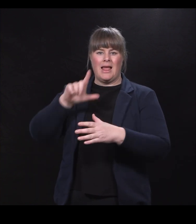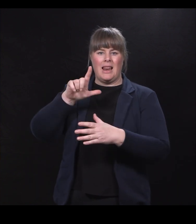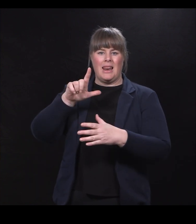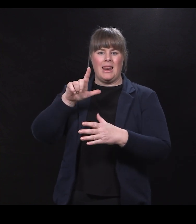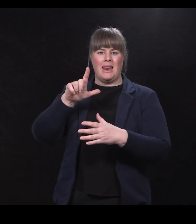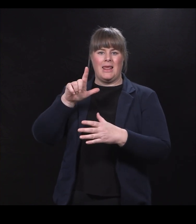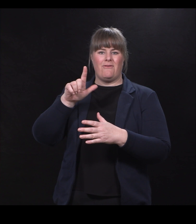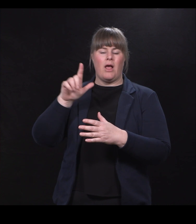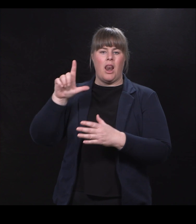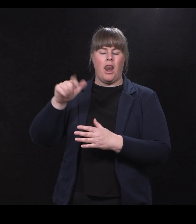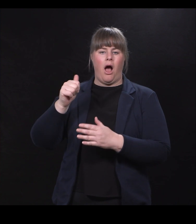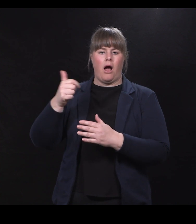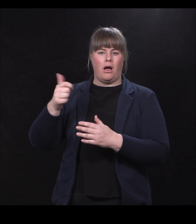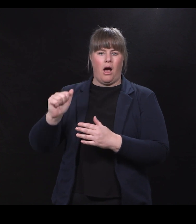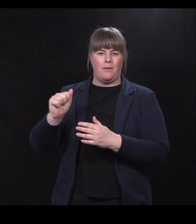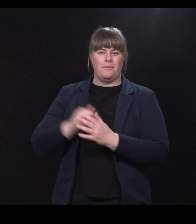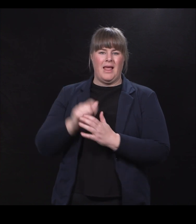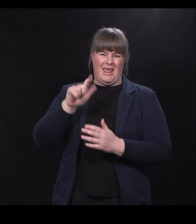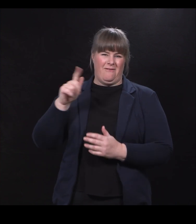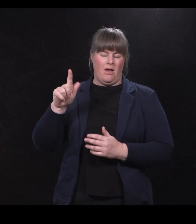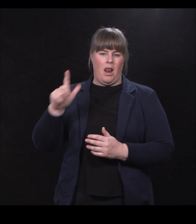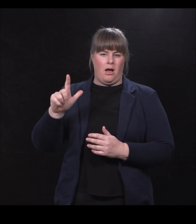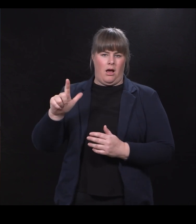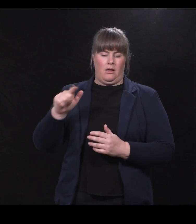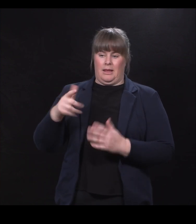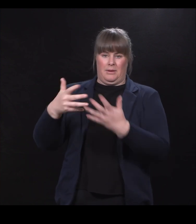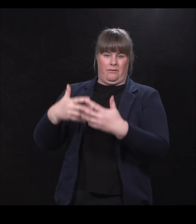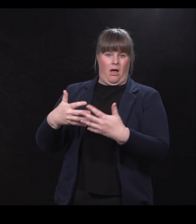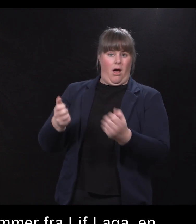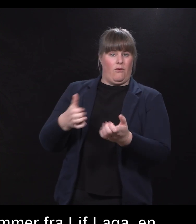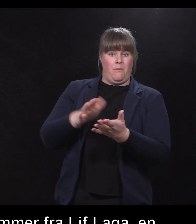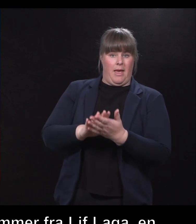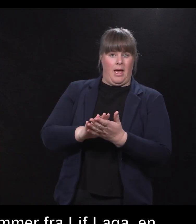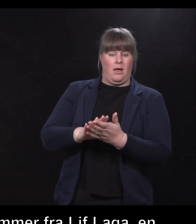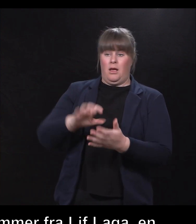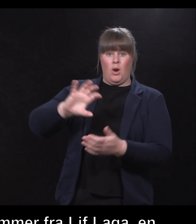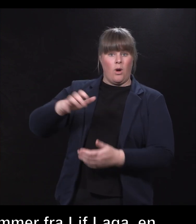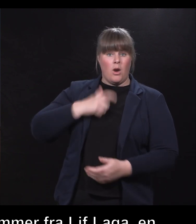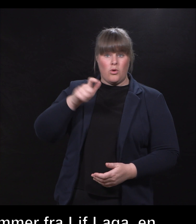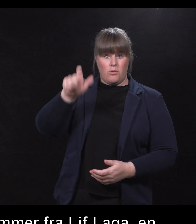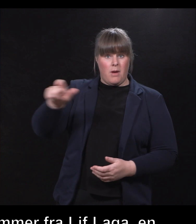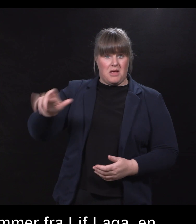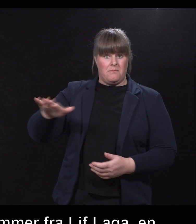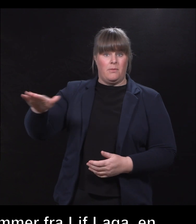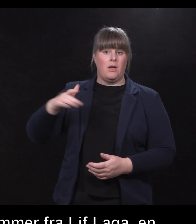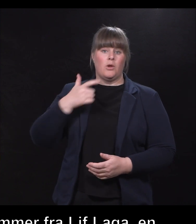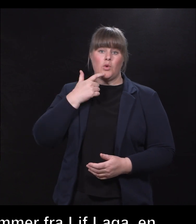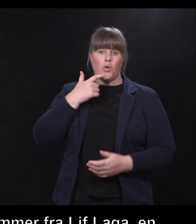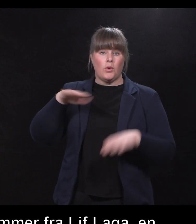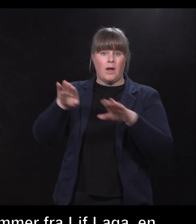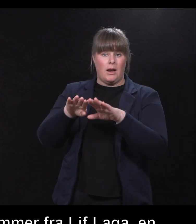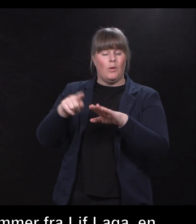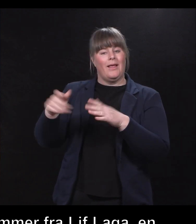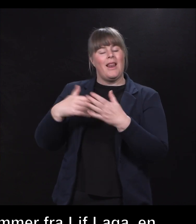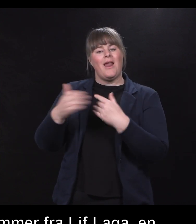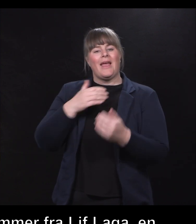En slags bedrift av og med lokale ungdommer fra Grorudalen. Og de lager eplemost, som har blitt